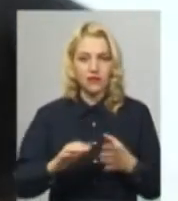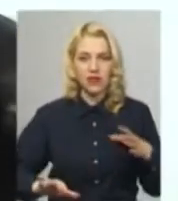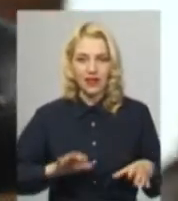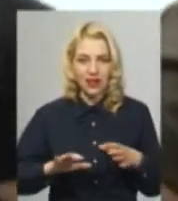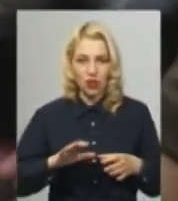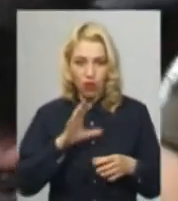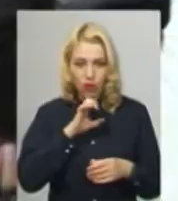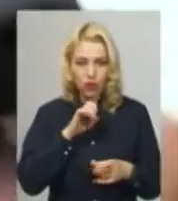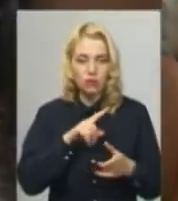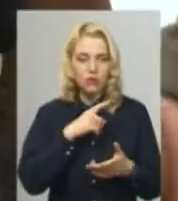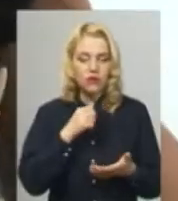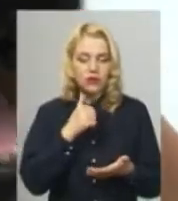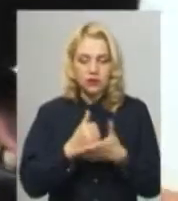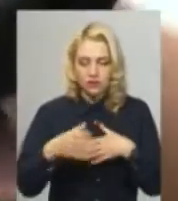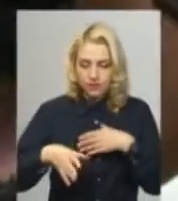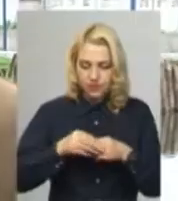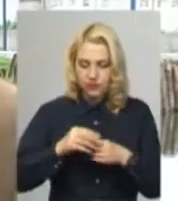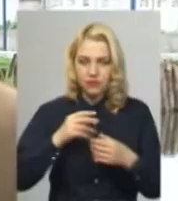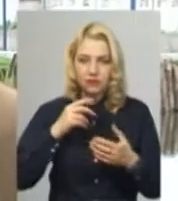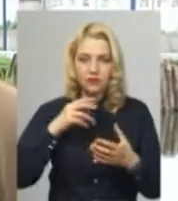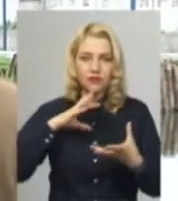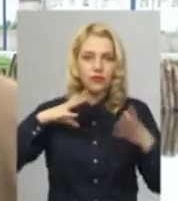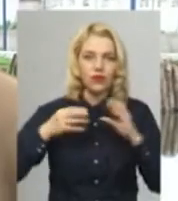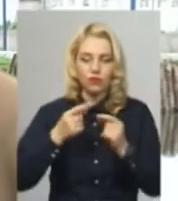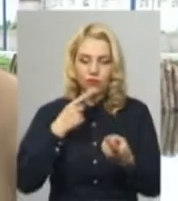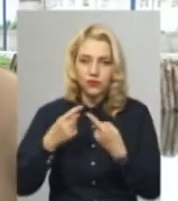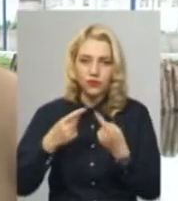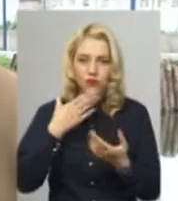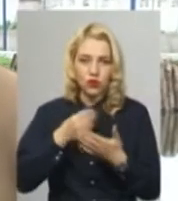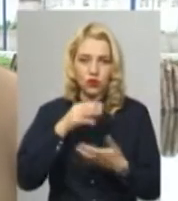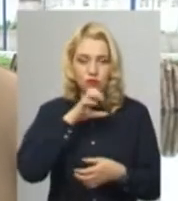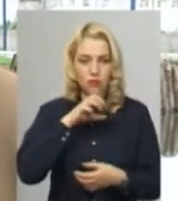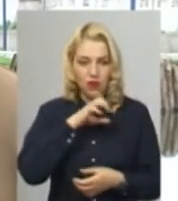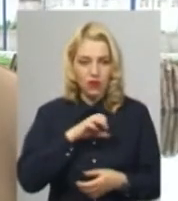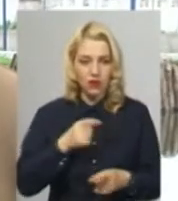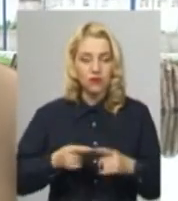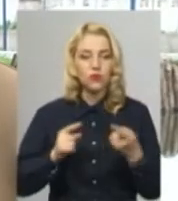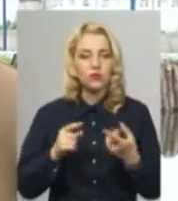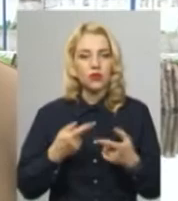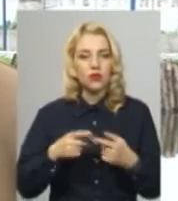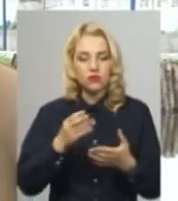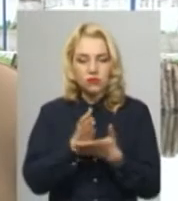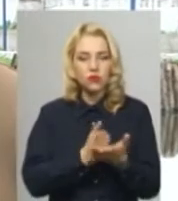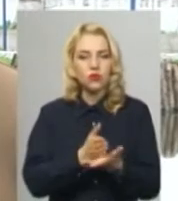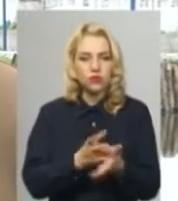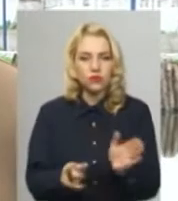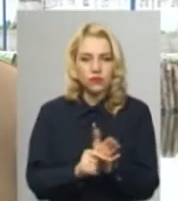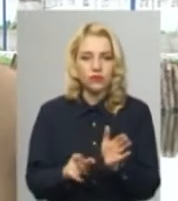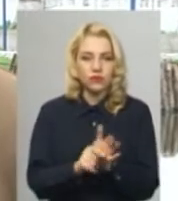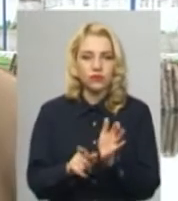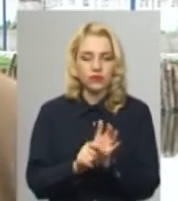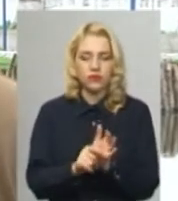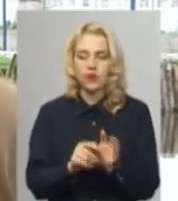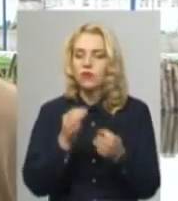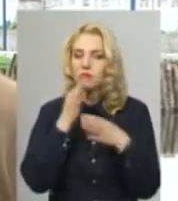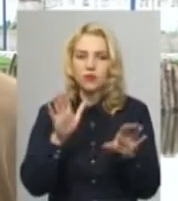знайти взаєморозуміння зі своєю помічником, своєю собакою. І тому, що їм по службі все время працювати разом. Де б